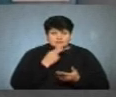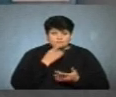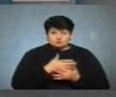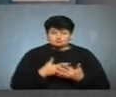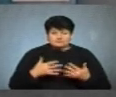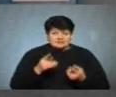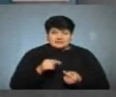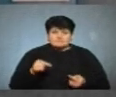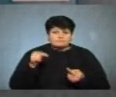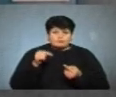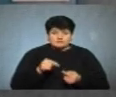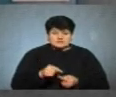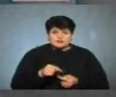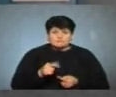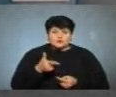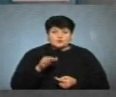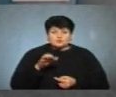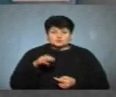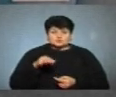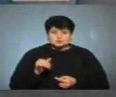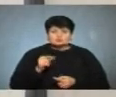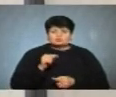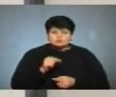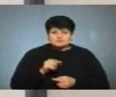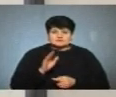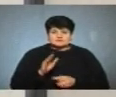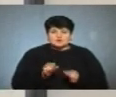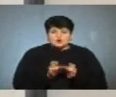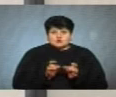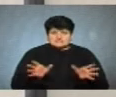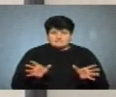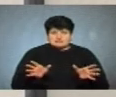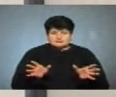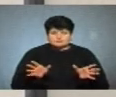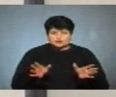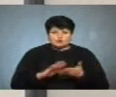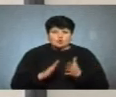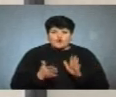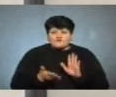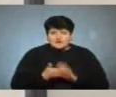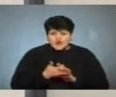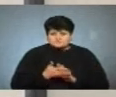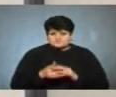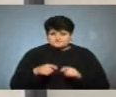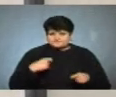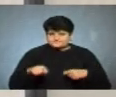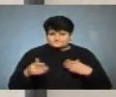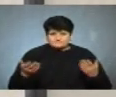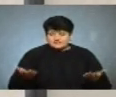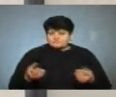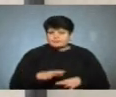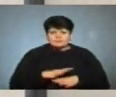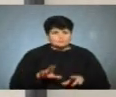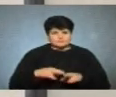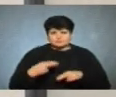вона не відповідає ГОСТу, тоді з такими постачальниками розриватимуться договора і не буде